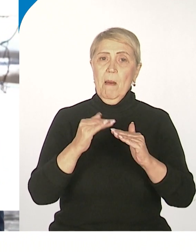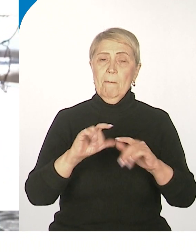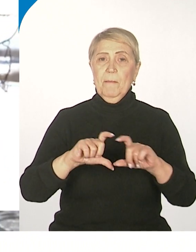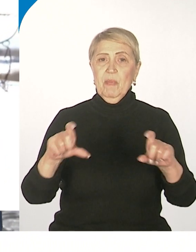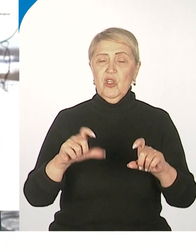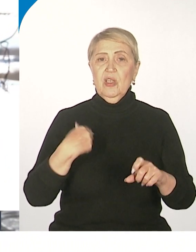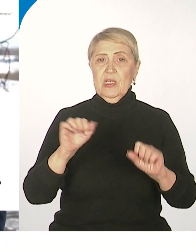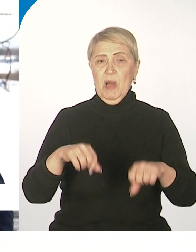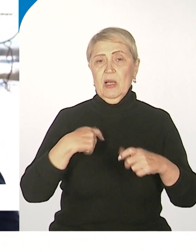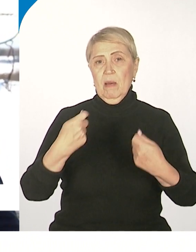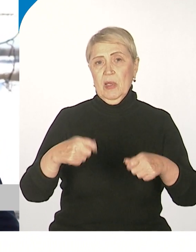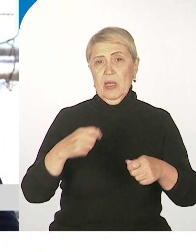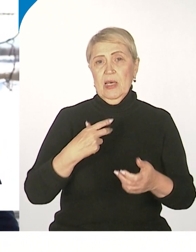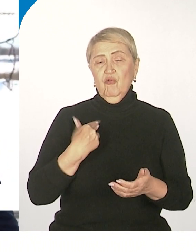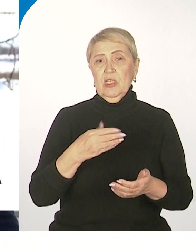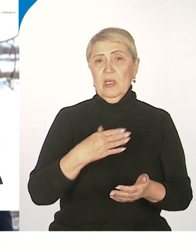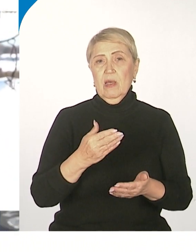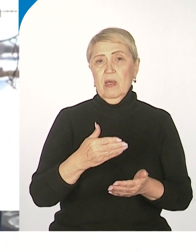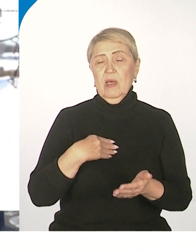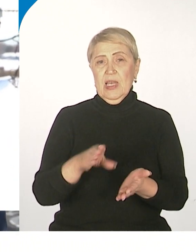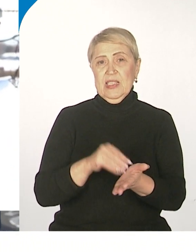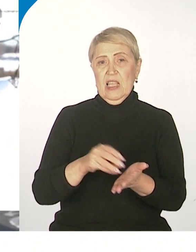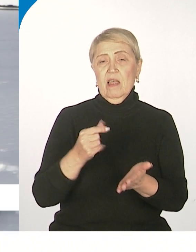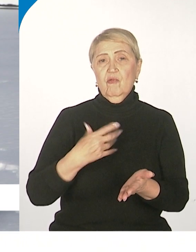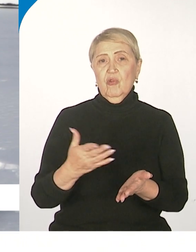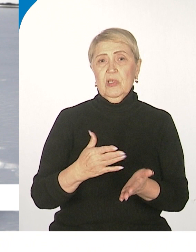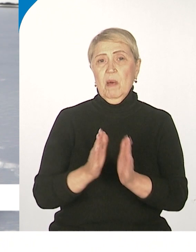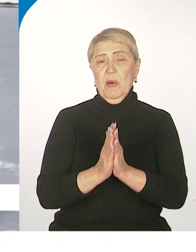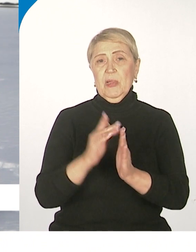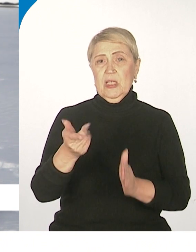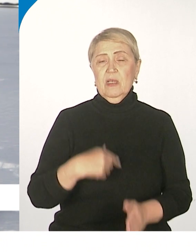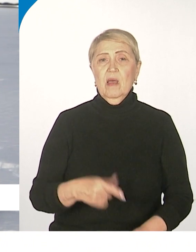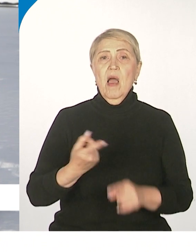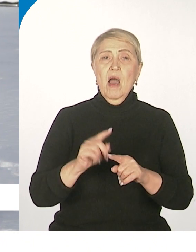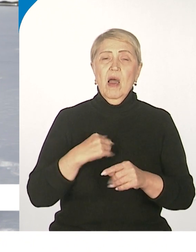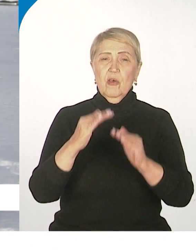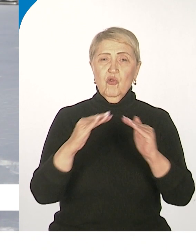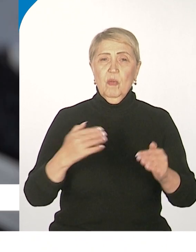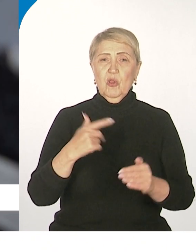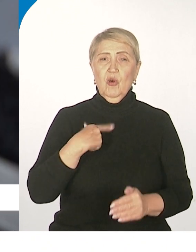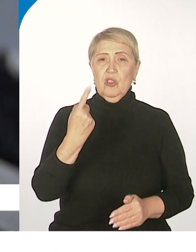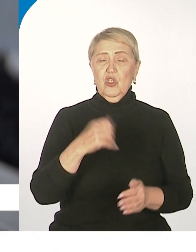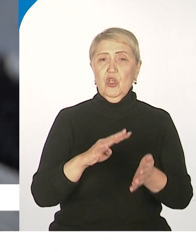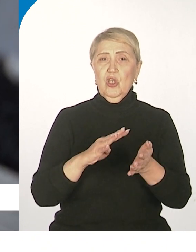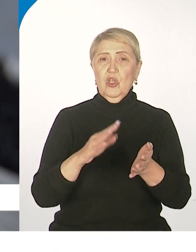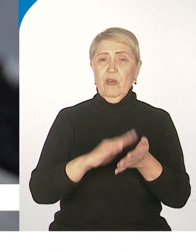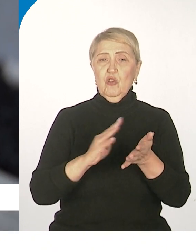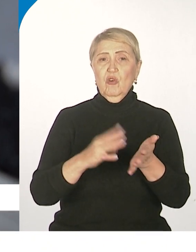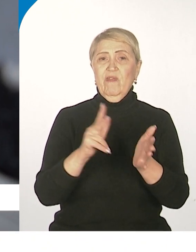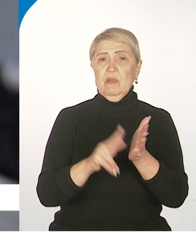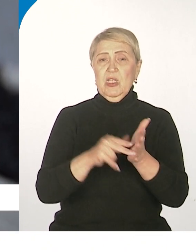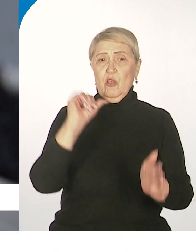эти работы, грубо говоря, заняв деньги у фонда капитального ремонта. Это хрущевка 1980 года постройки.